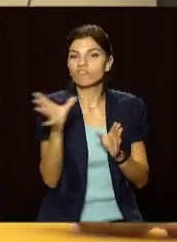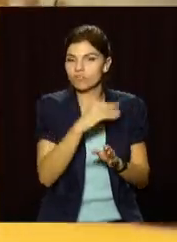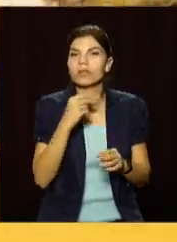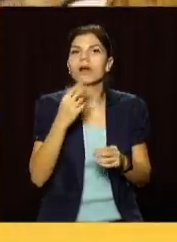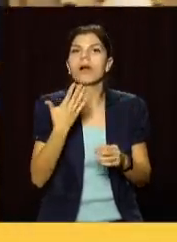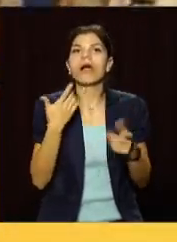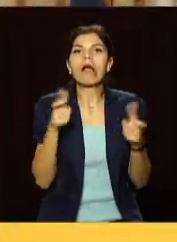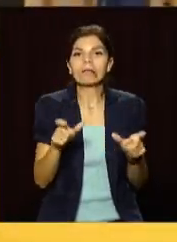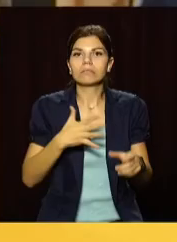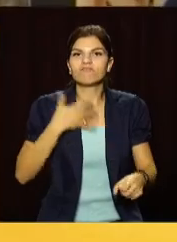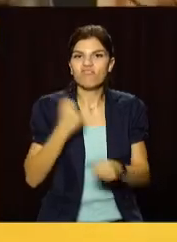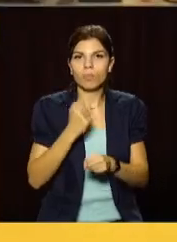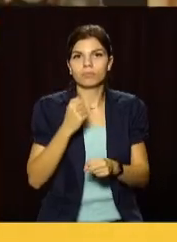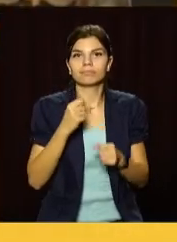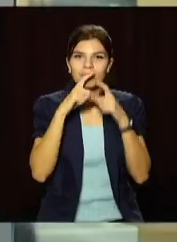карантинних вимог.